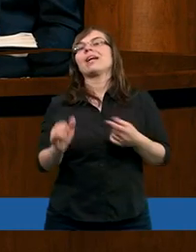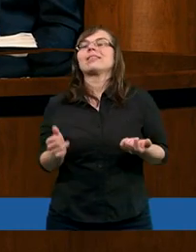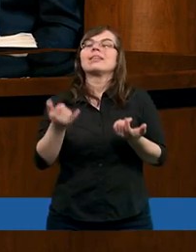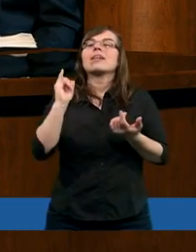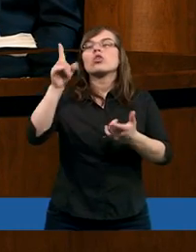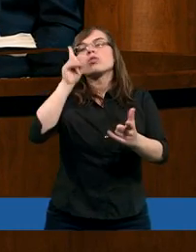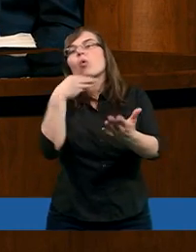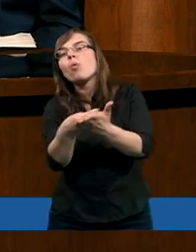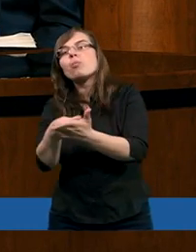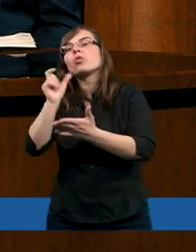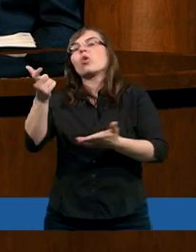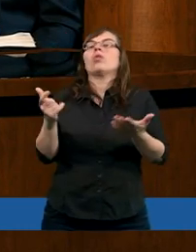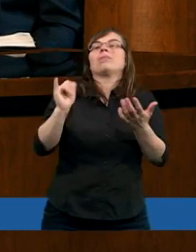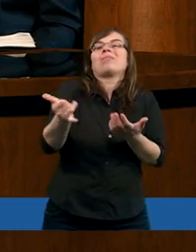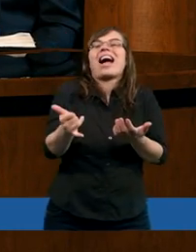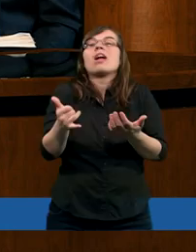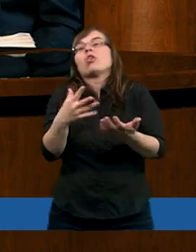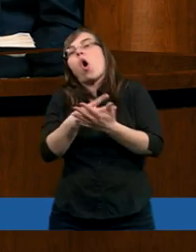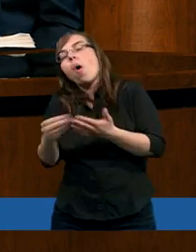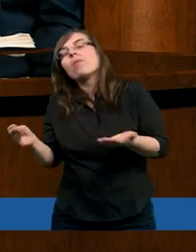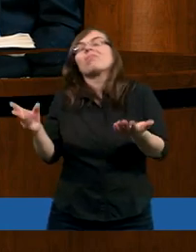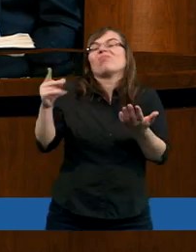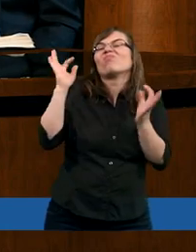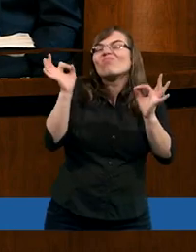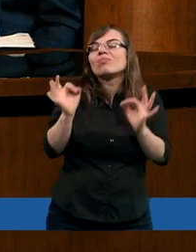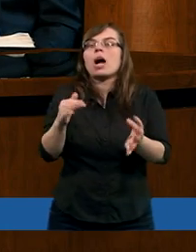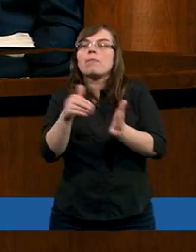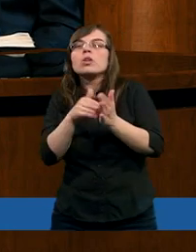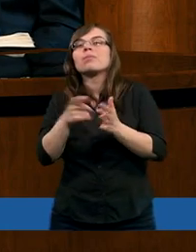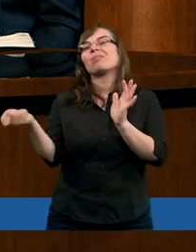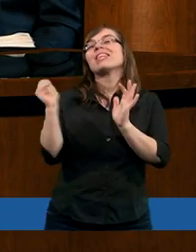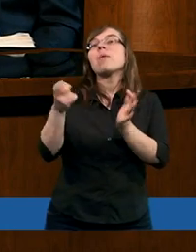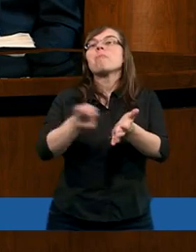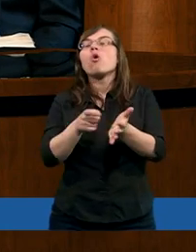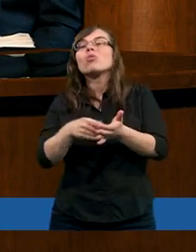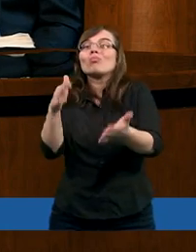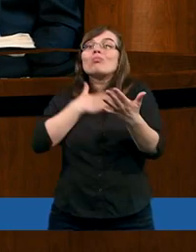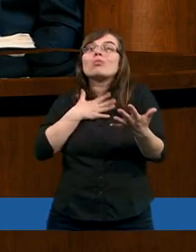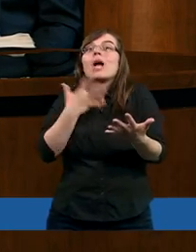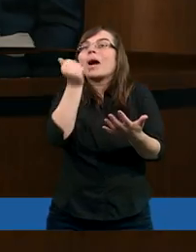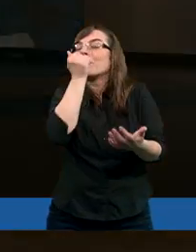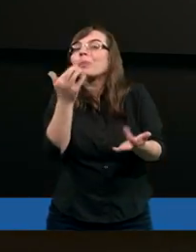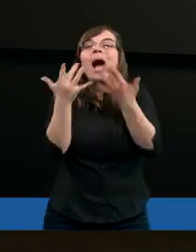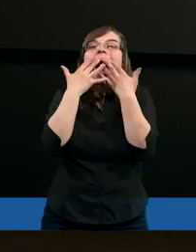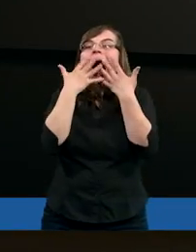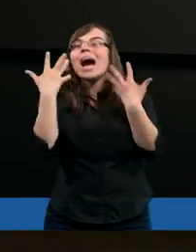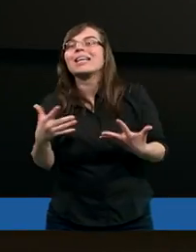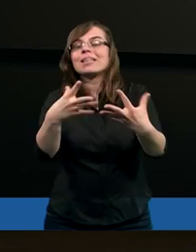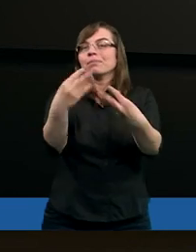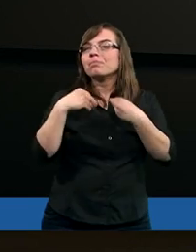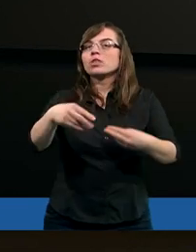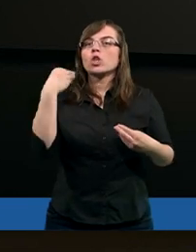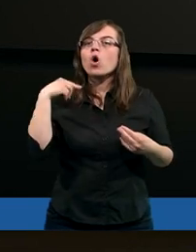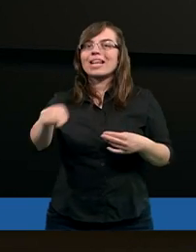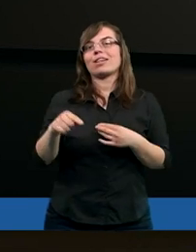kupujemy coś jako naprawdę właściwie i pożądany przez nas i gwarantowany,